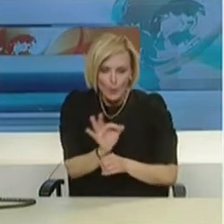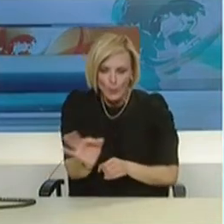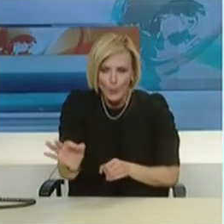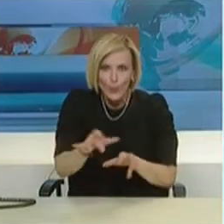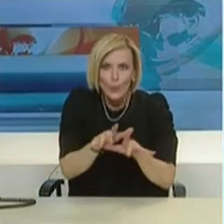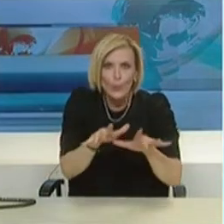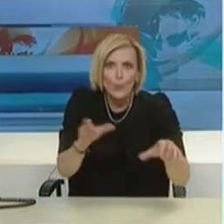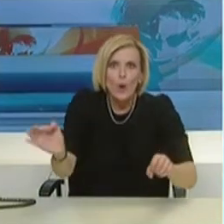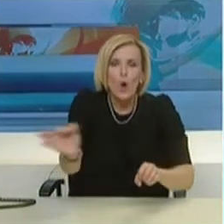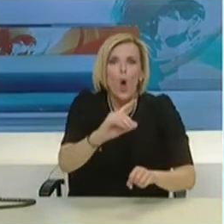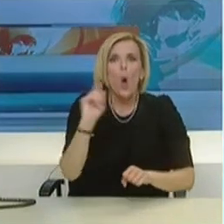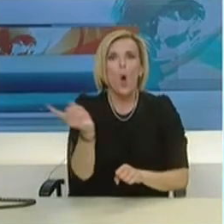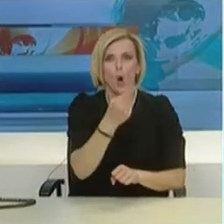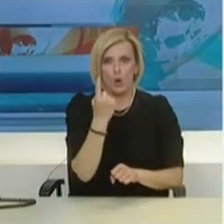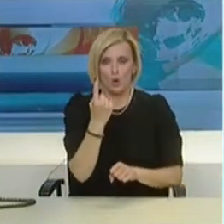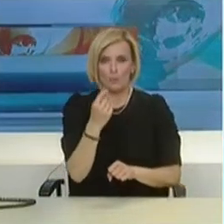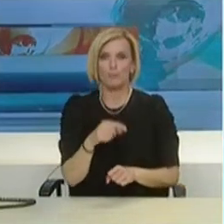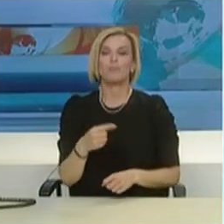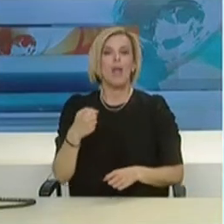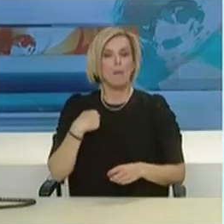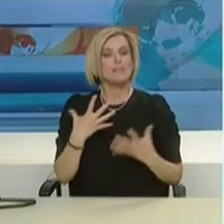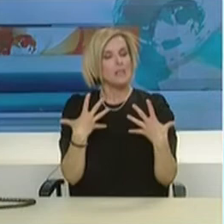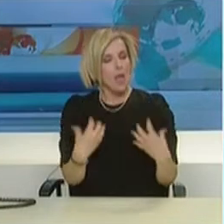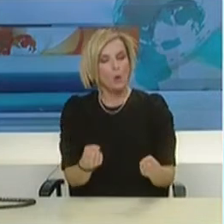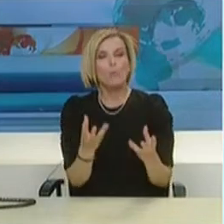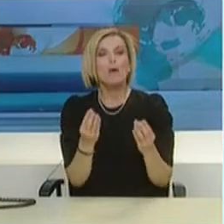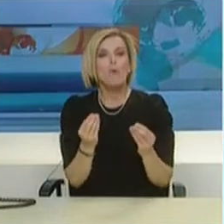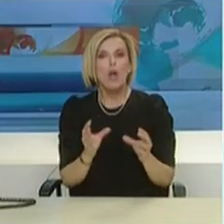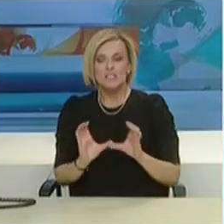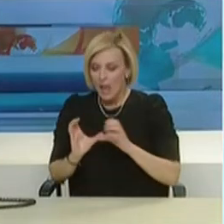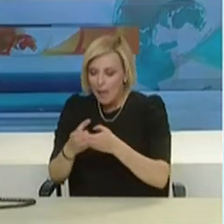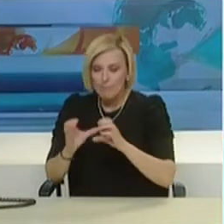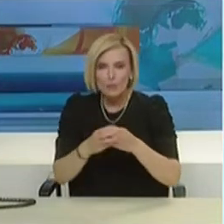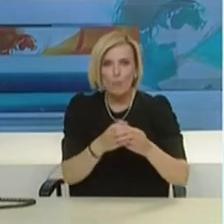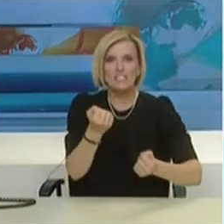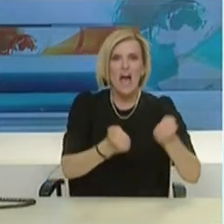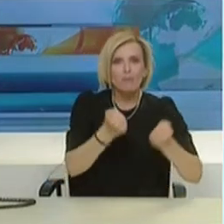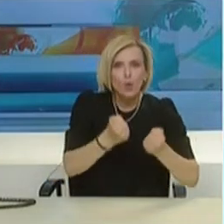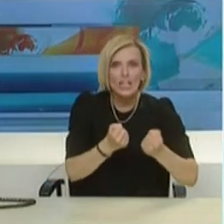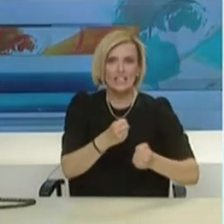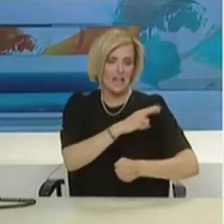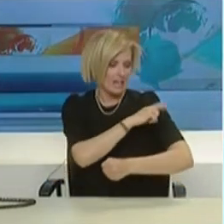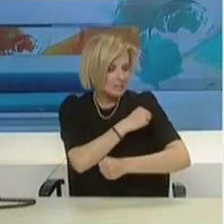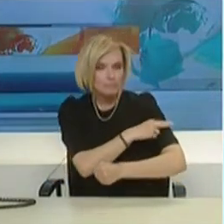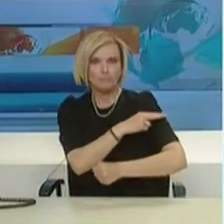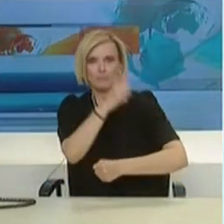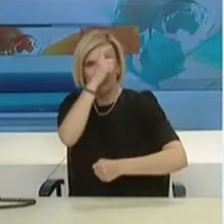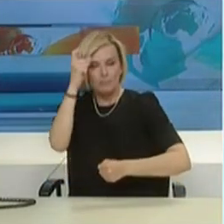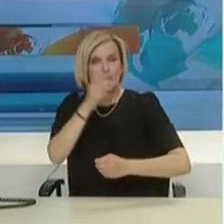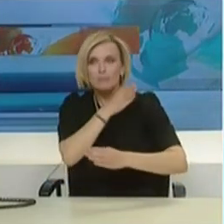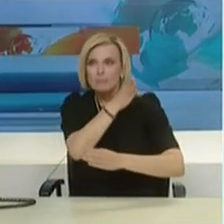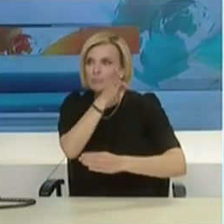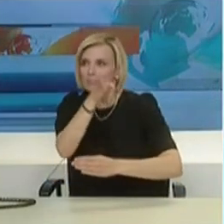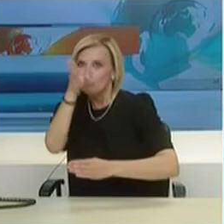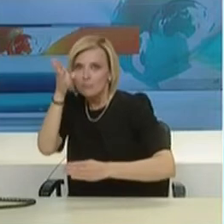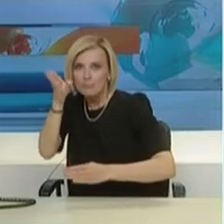διαδικασία με εκατοντάδες θλιμάκια, τα οποία θα είναι αρχαιόλια τη χώρα και θα παίρνουν δηματοληπτικά